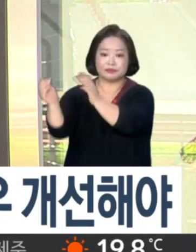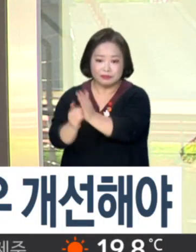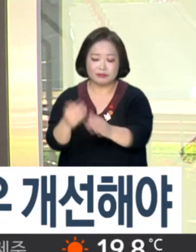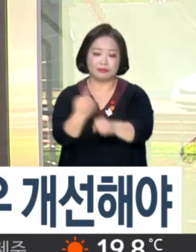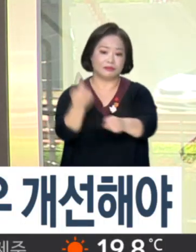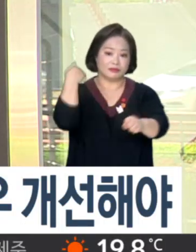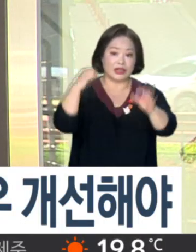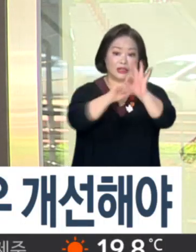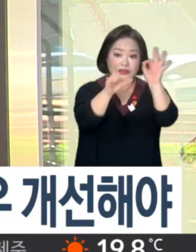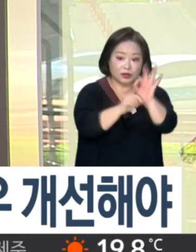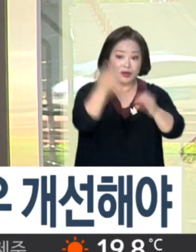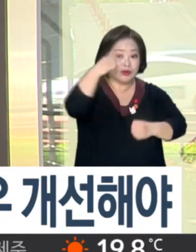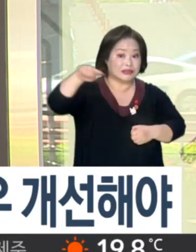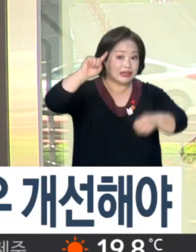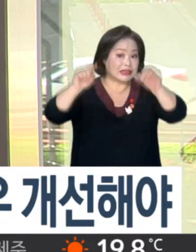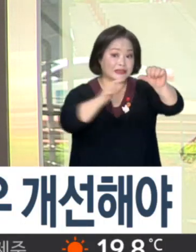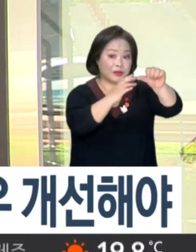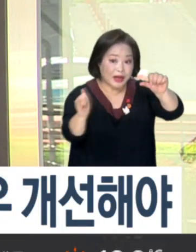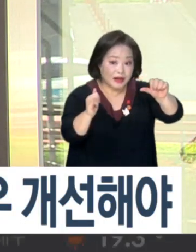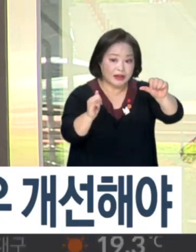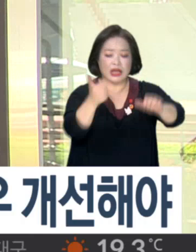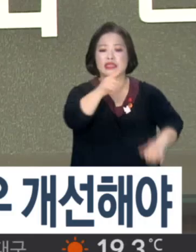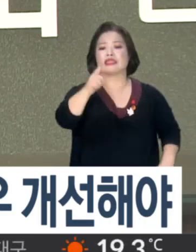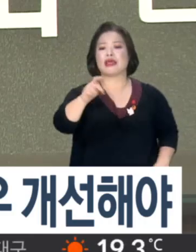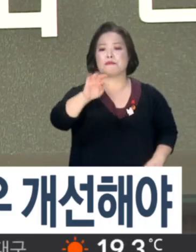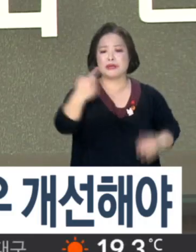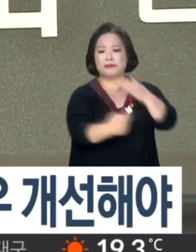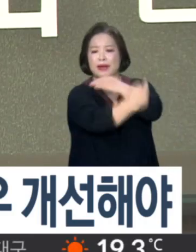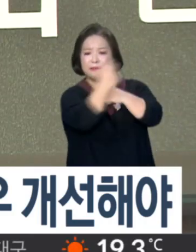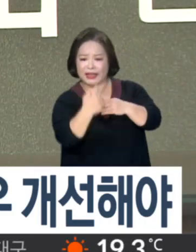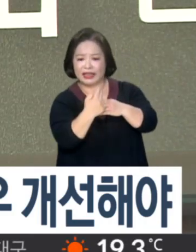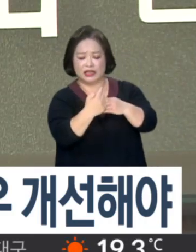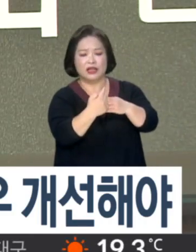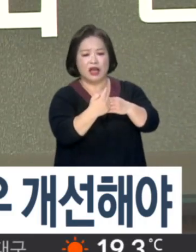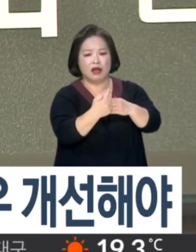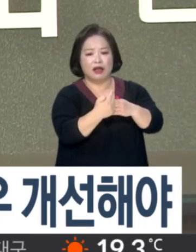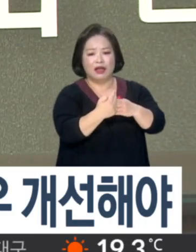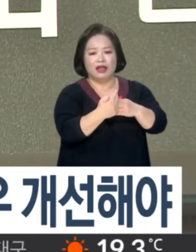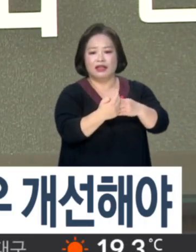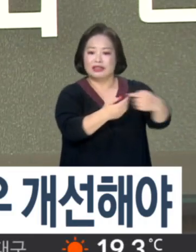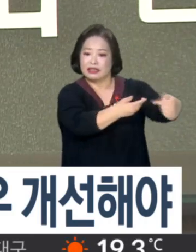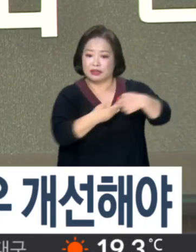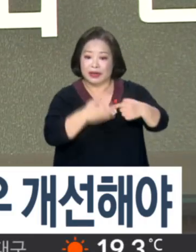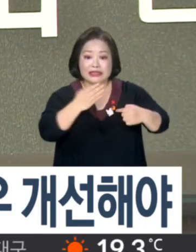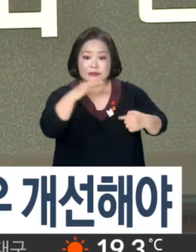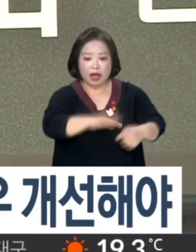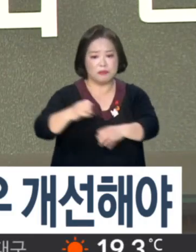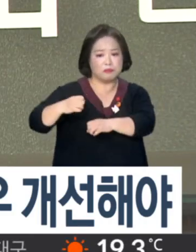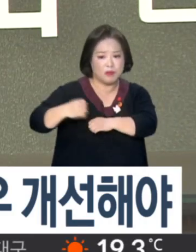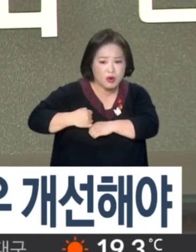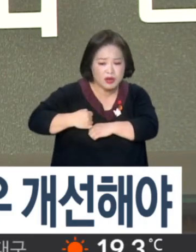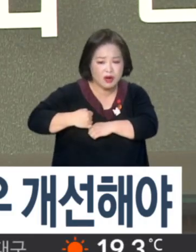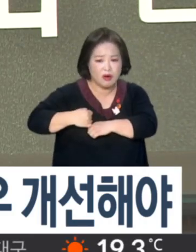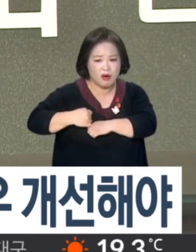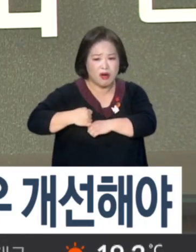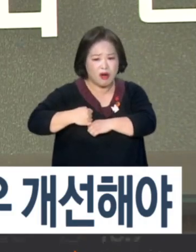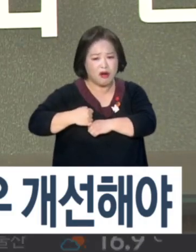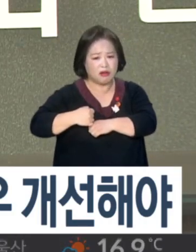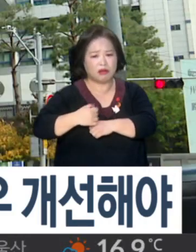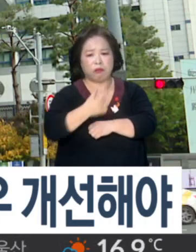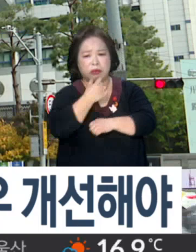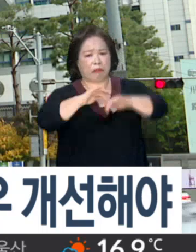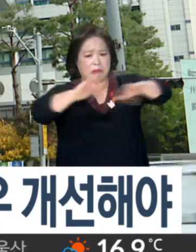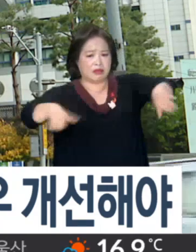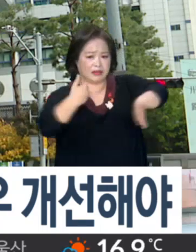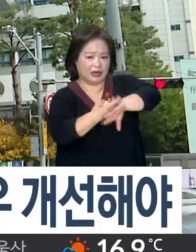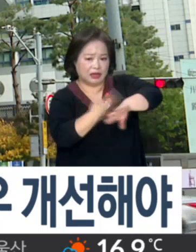10월 러시아인 5명은 난민 심사를 신청했지만 법무부는 단순 병역 깊이는 난민 사유에 해당하지 않는다며